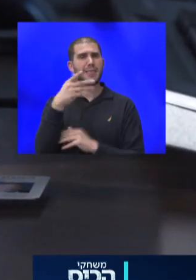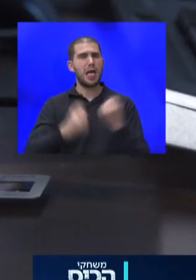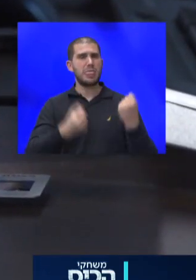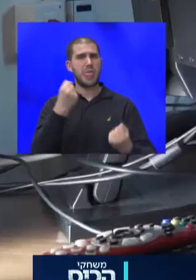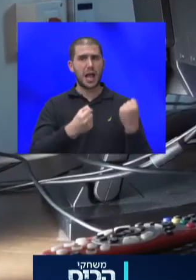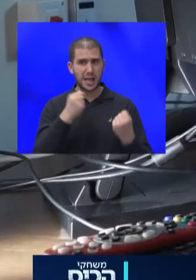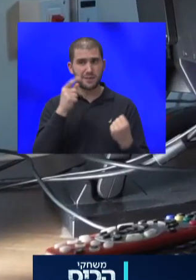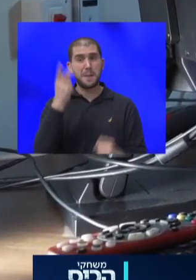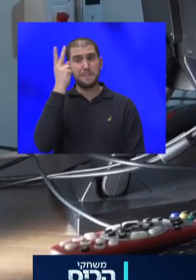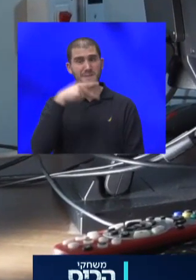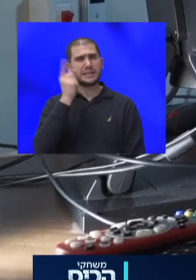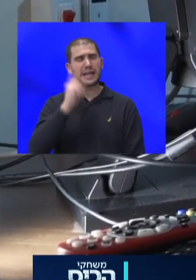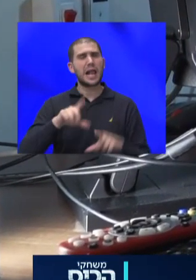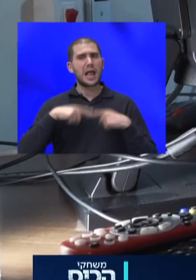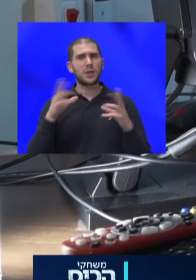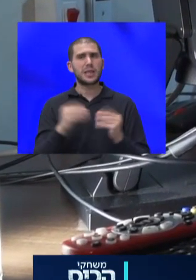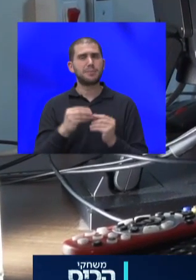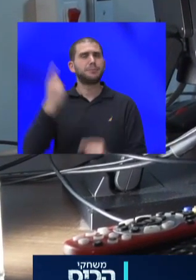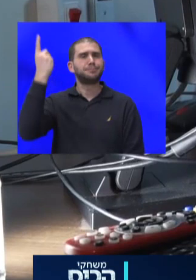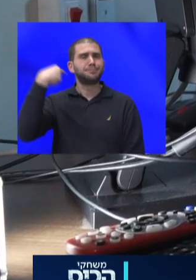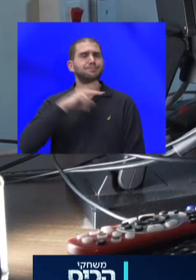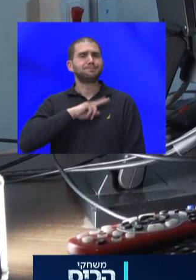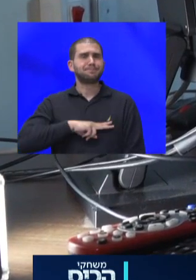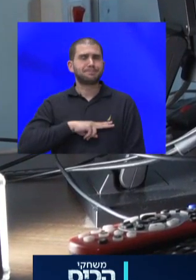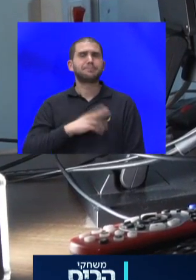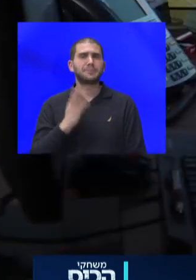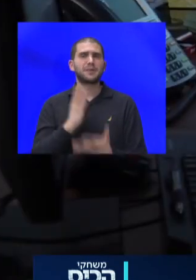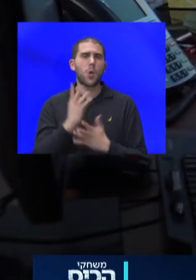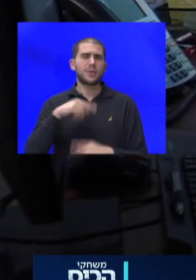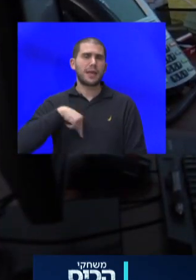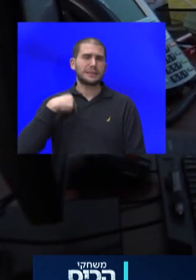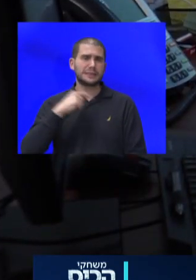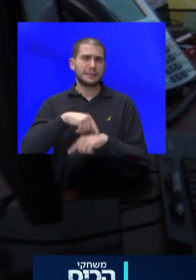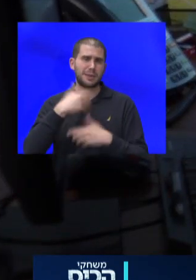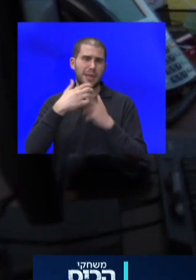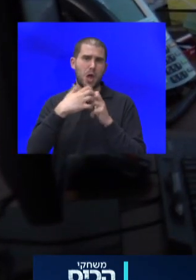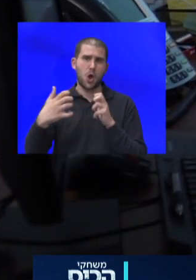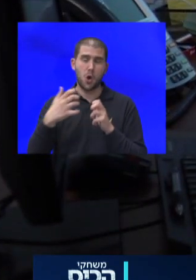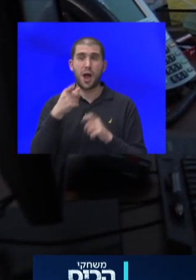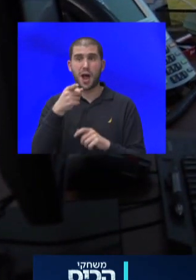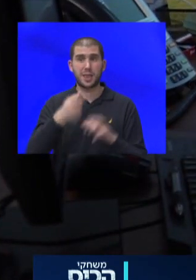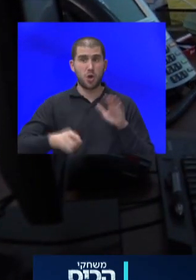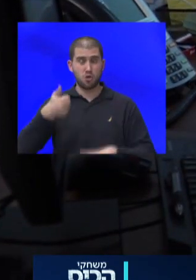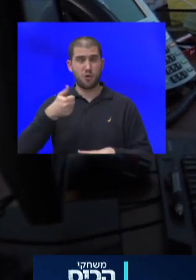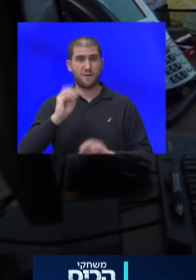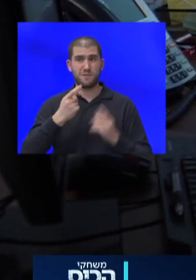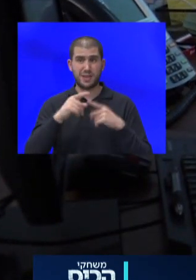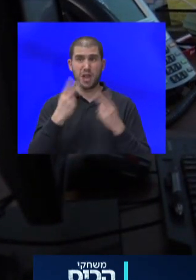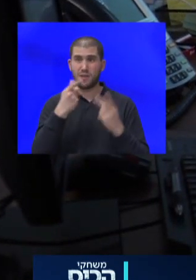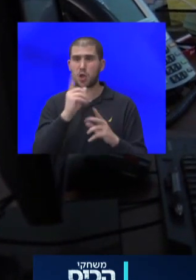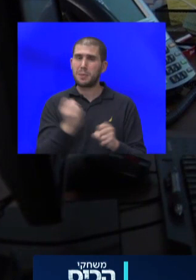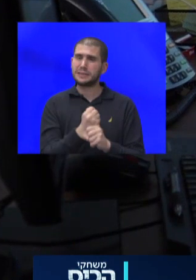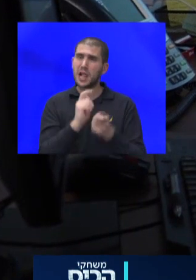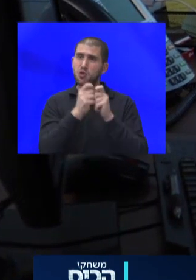שנצטרך לחיות עם הגזרה המדממת הזאת עוד הרבה זמן. אתה בראש ועדה כזאת חשובה, ואתה יודע, אתה לא מצליח להזיז כלום אם הם לא